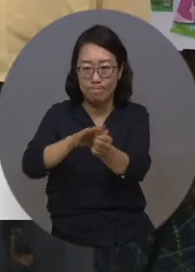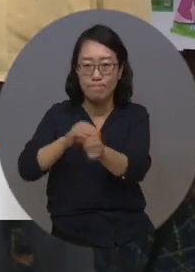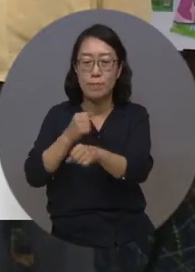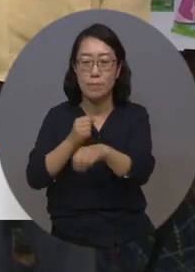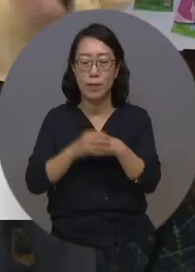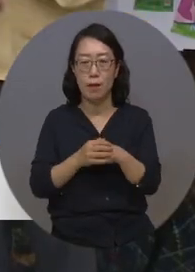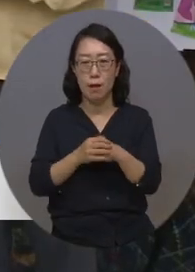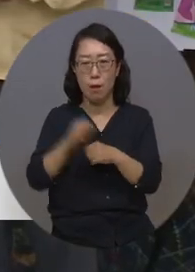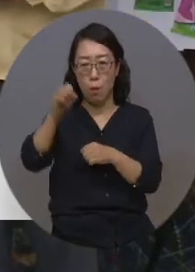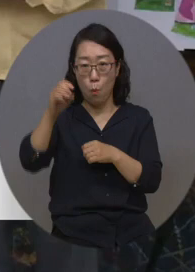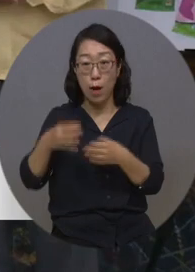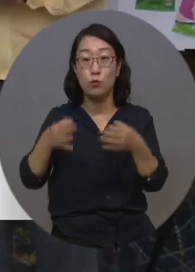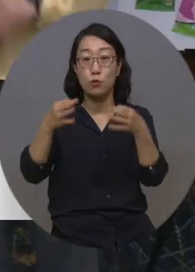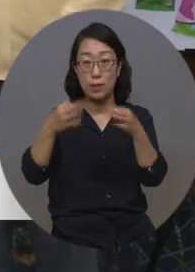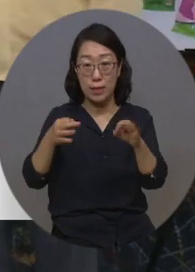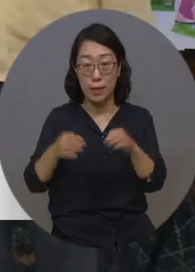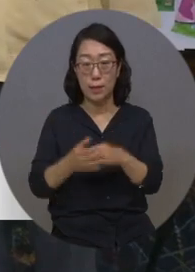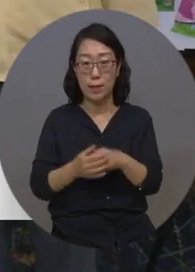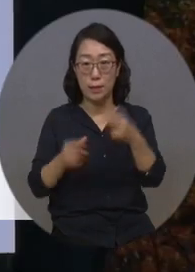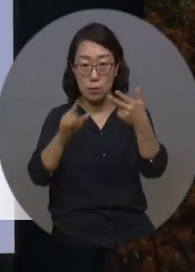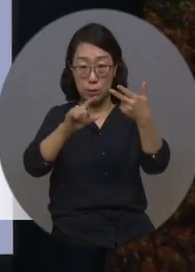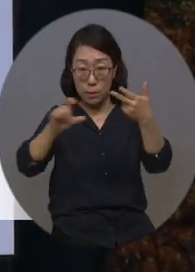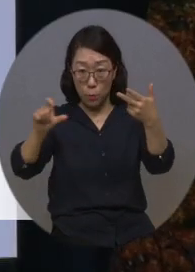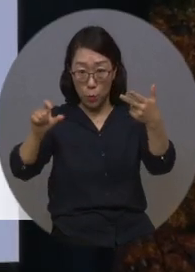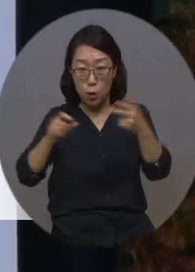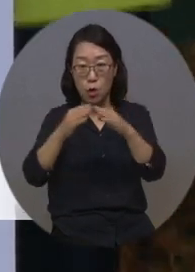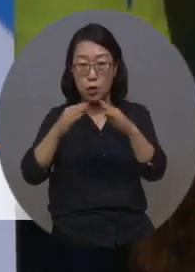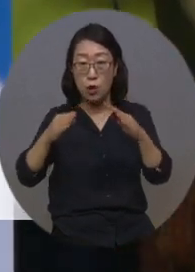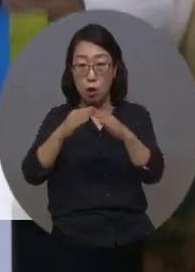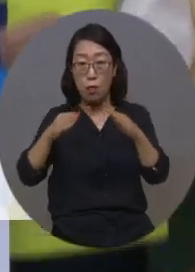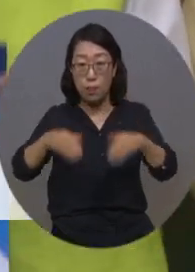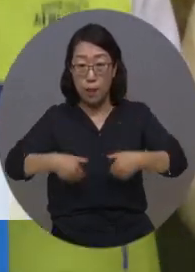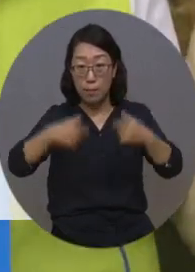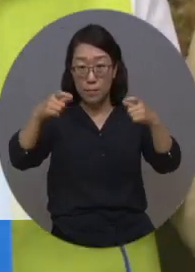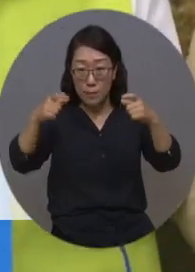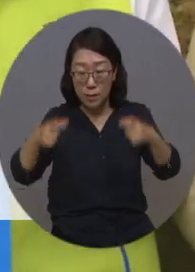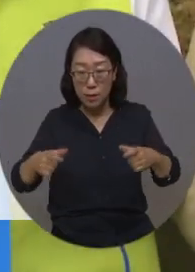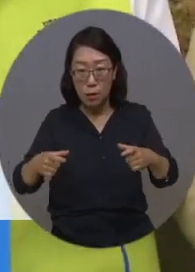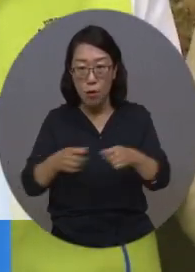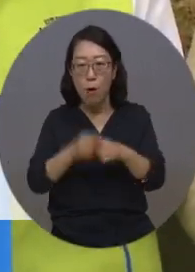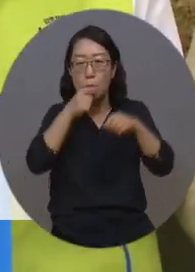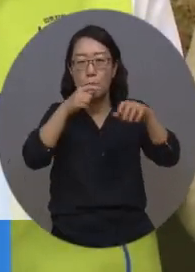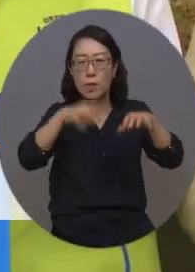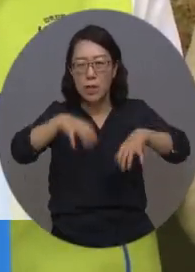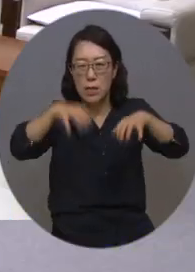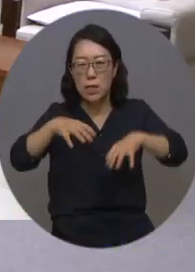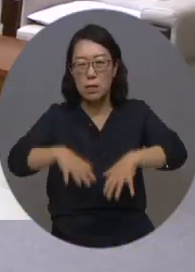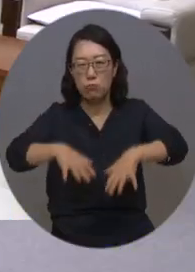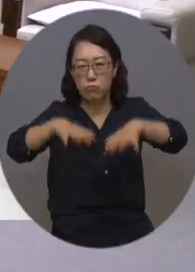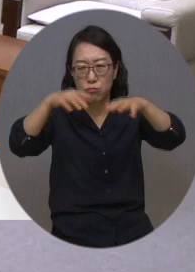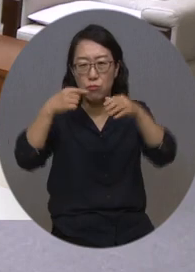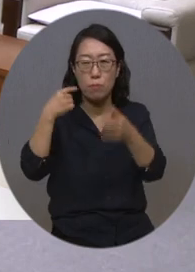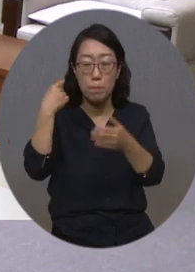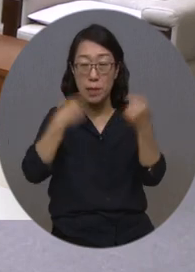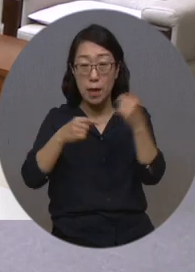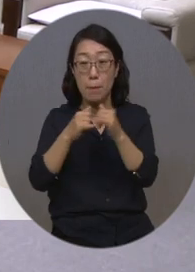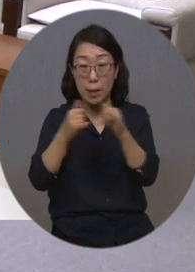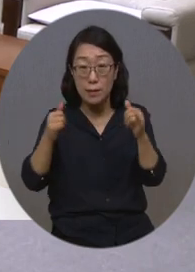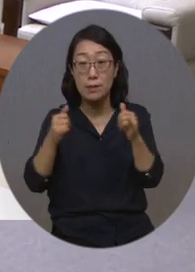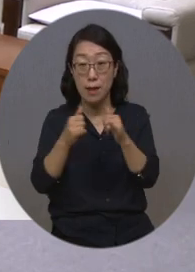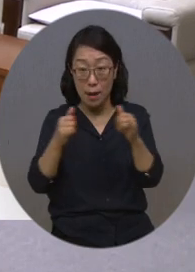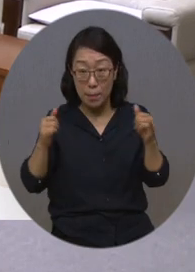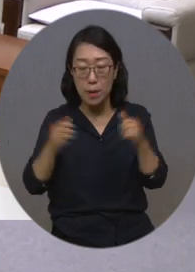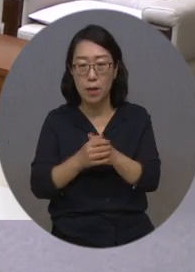광주은행이 지난 15일 전라남도의 전남 지역 수혜민의 어려움을 극복하는 데 써달라며 긴급 구호물품